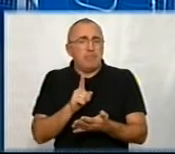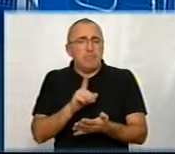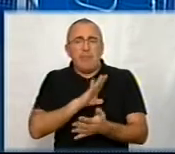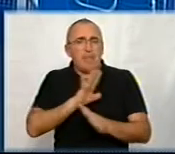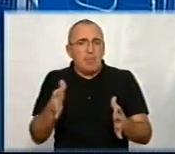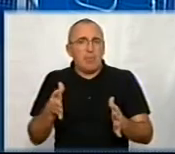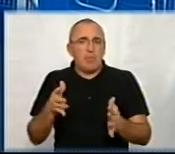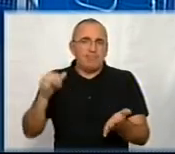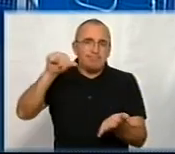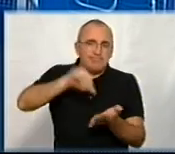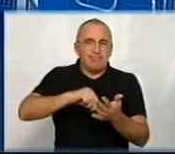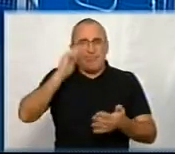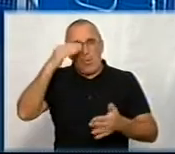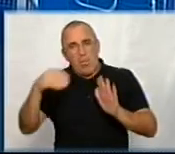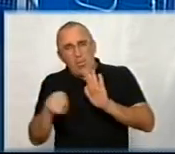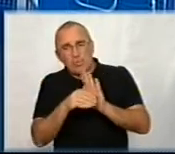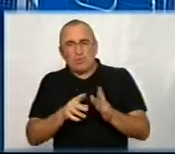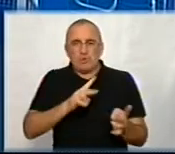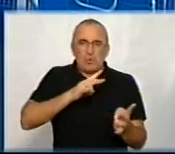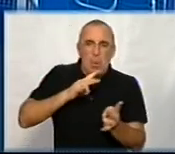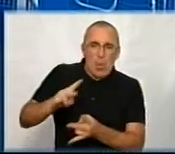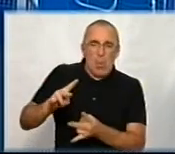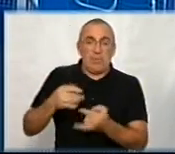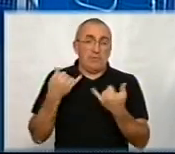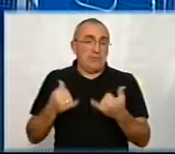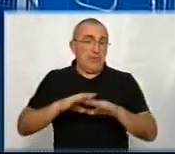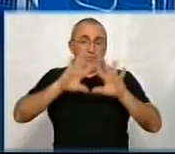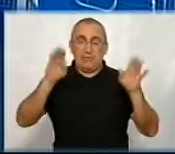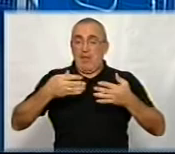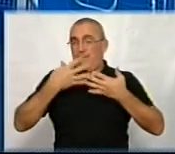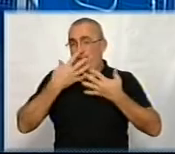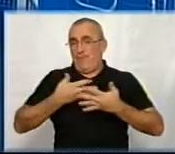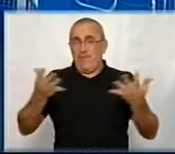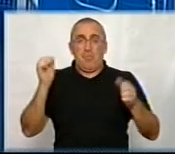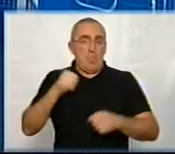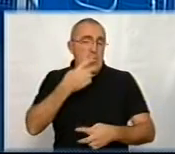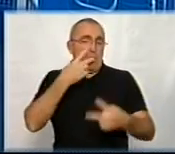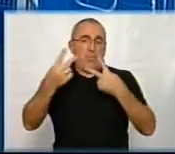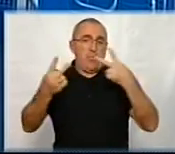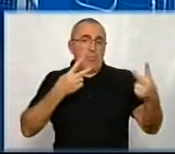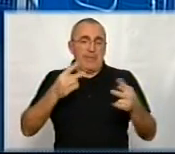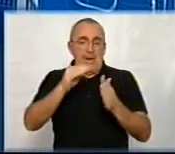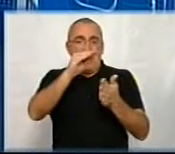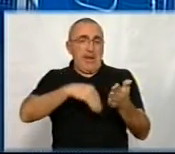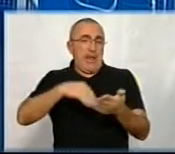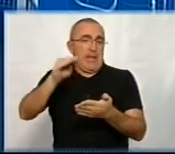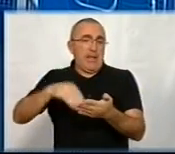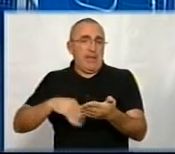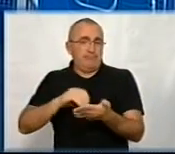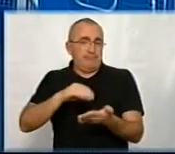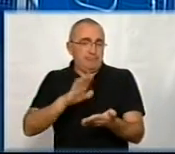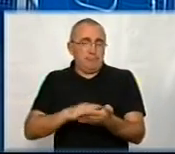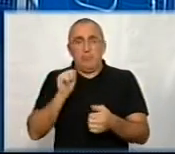певних корупційних скандалах, чи в злочинах. І зараз це все відкрито, зараз можна подивитися те самі реєстри, зараз можна